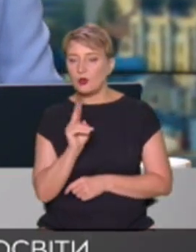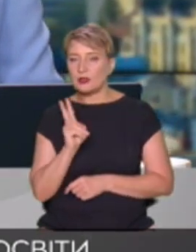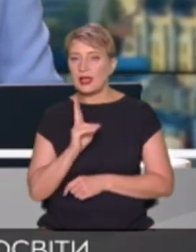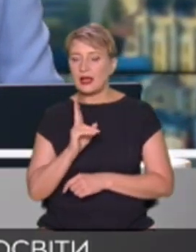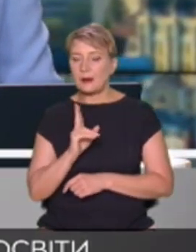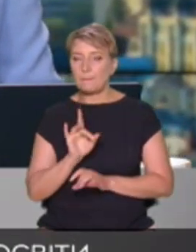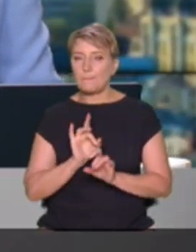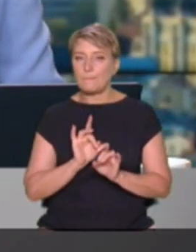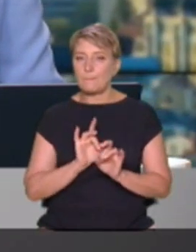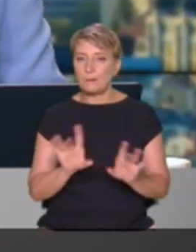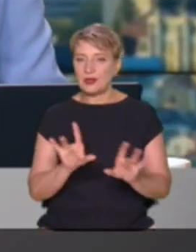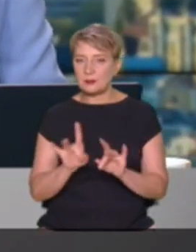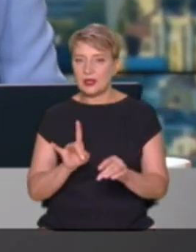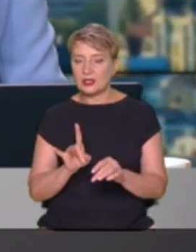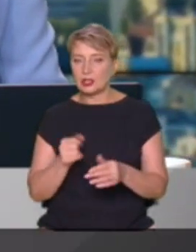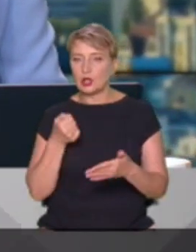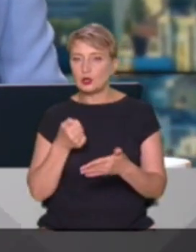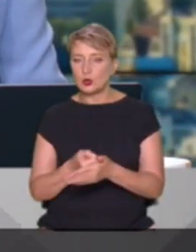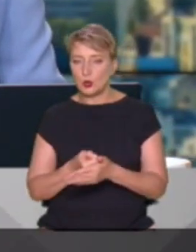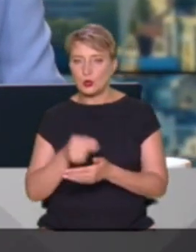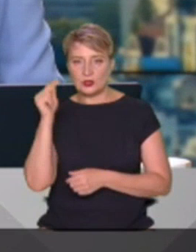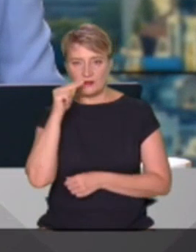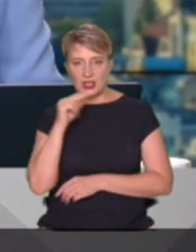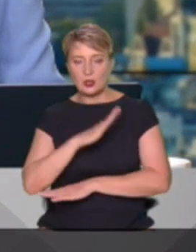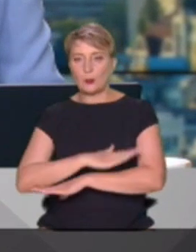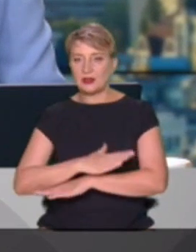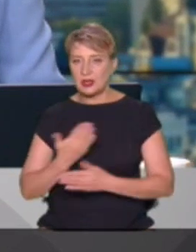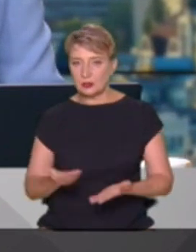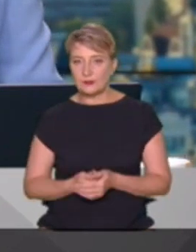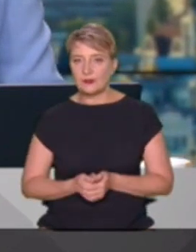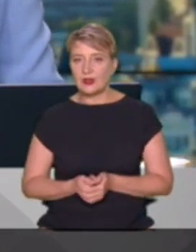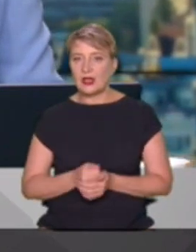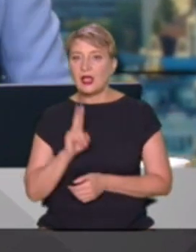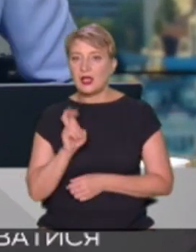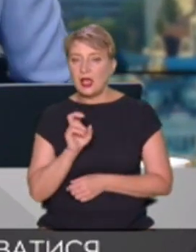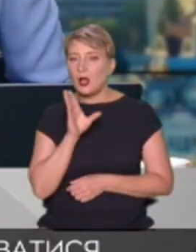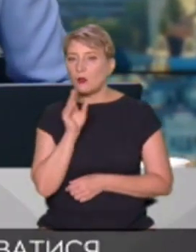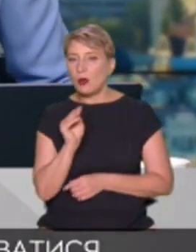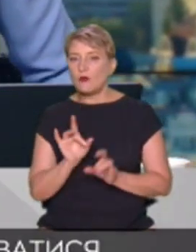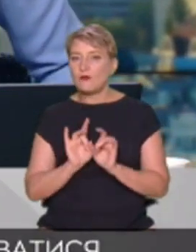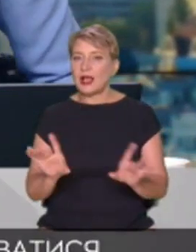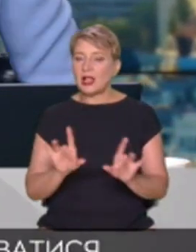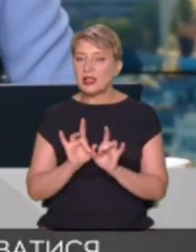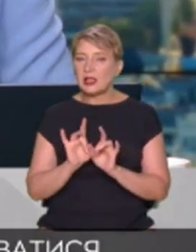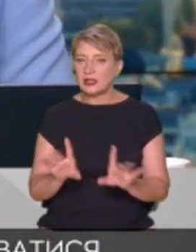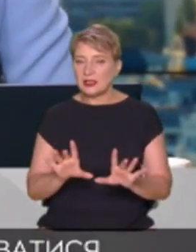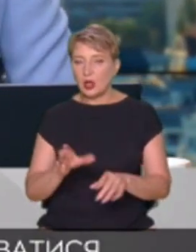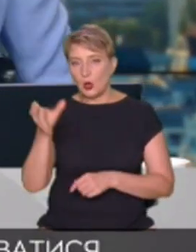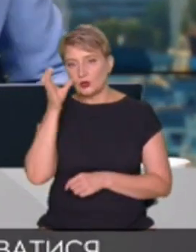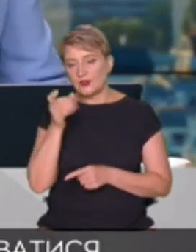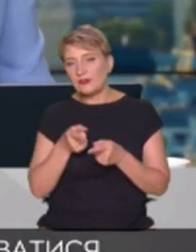вивчення, тобто навчального предмету, і як мови викладання, мови освітнього процесу.